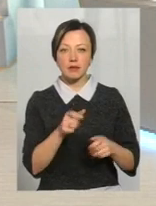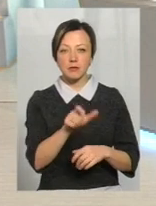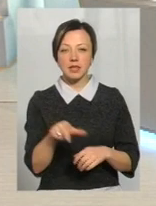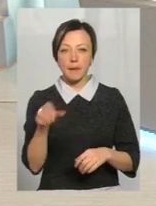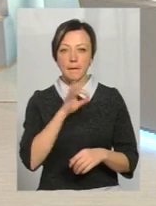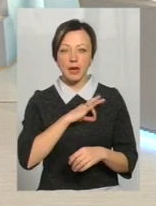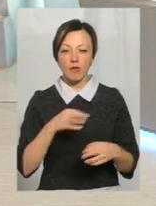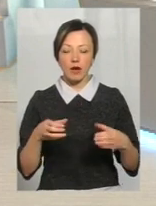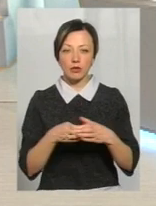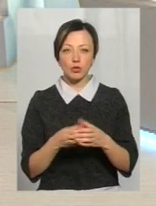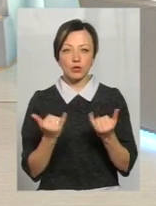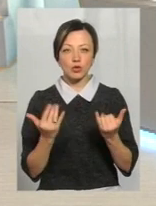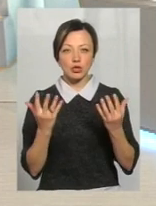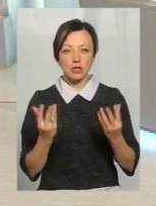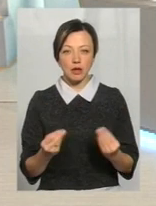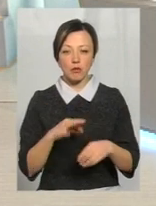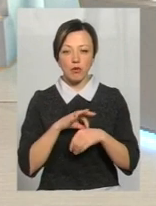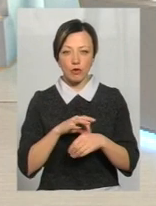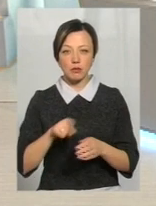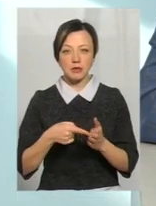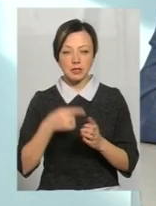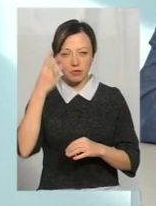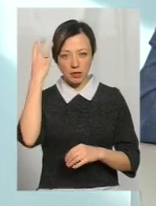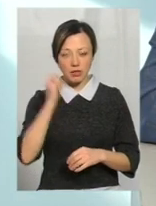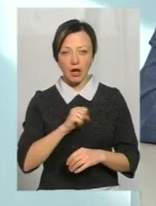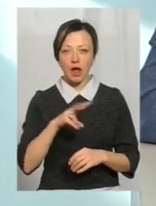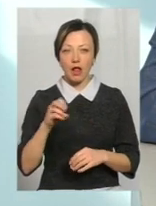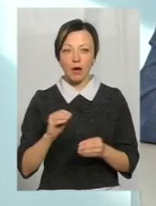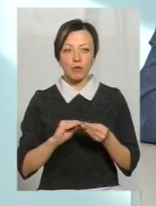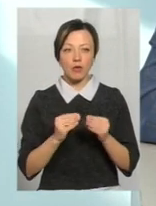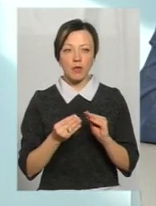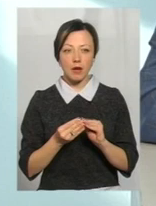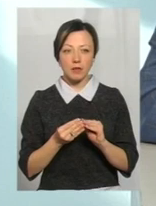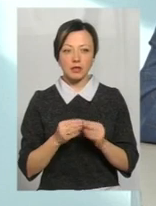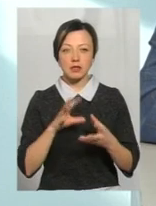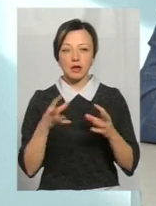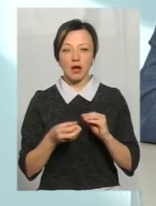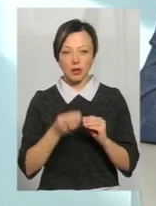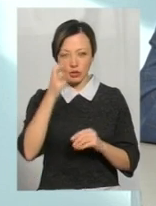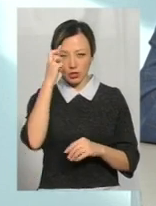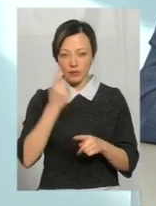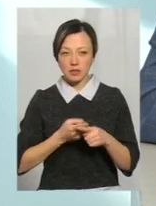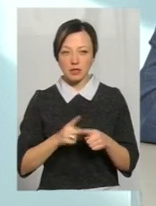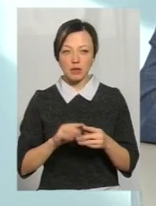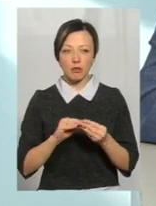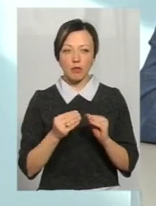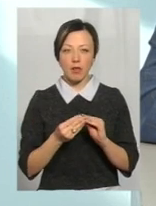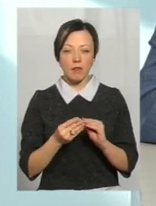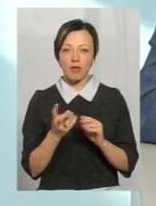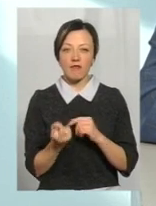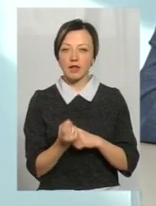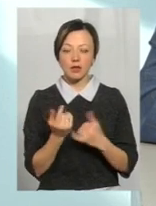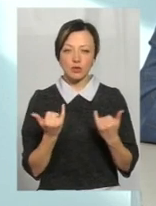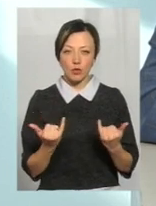вона на сьогодні проводиться в місті Хмельницькому. Проте проблема, вона загальнодержавна. Це проблема, яка не виникла